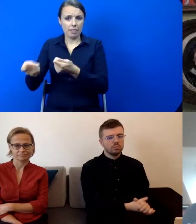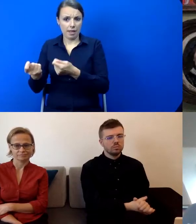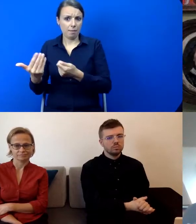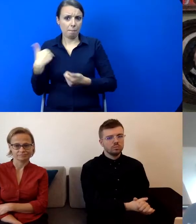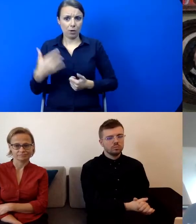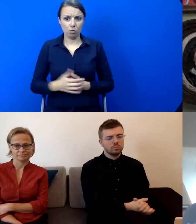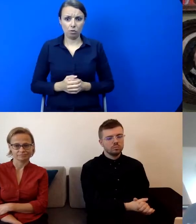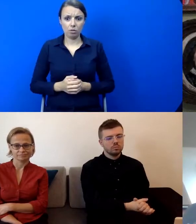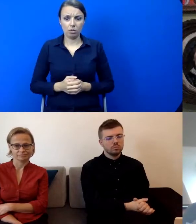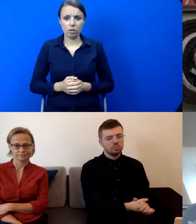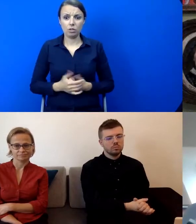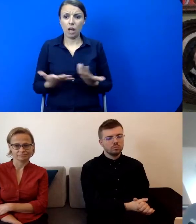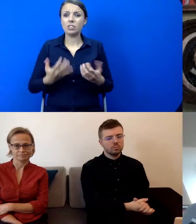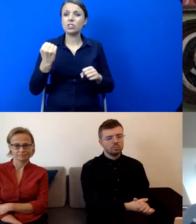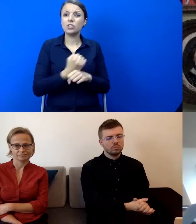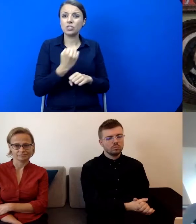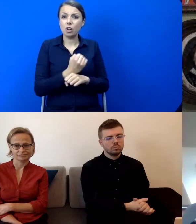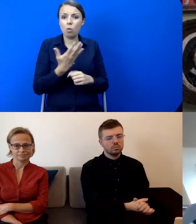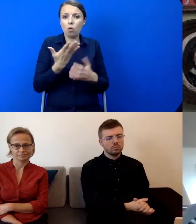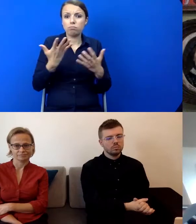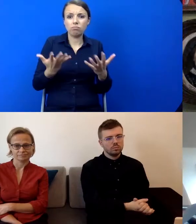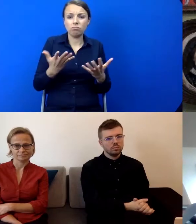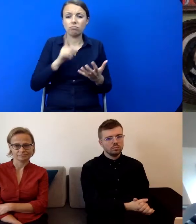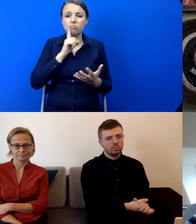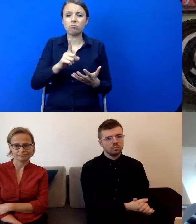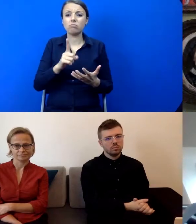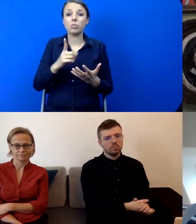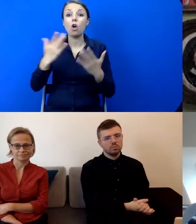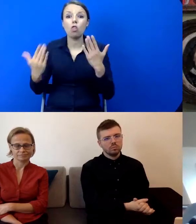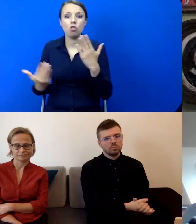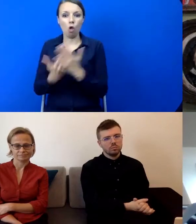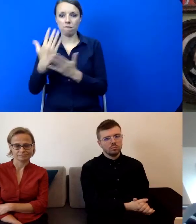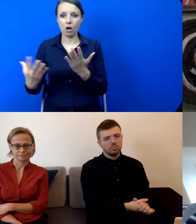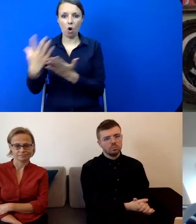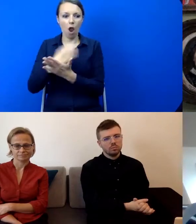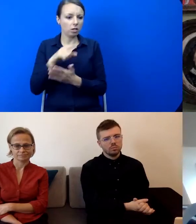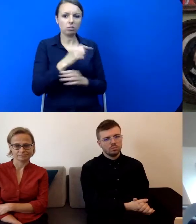nie, nie, nie, nie, nie, nie mogłyby wchodzić do ewentualnie nowej kolekcji.